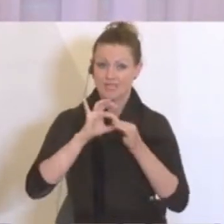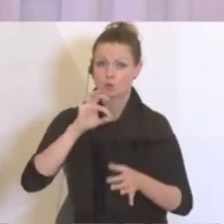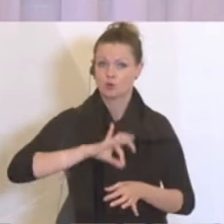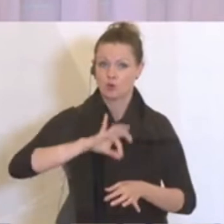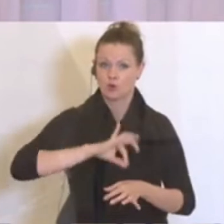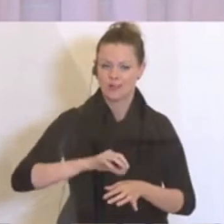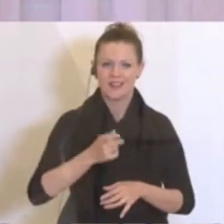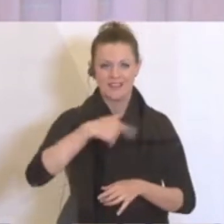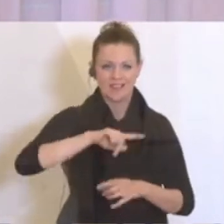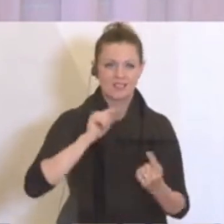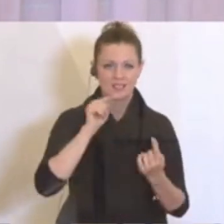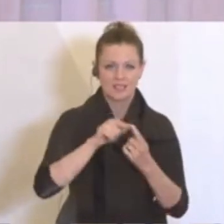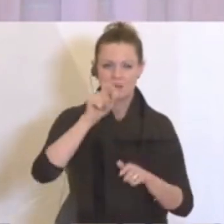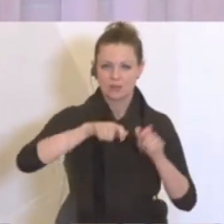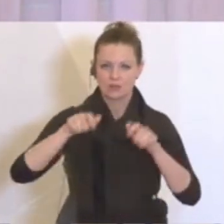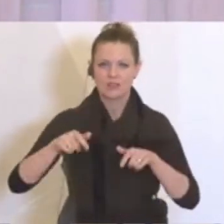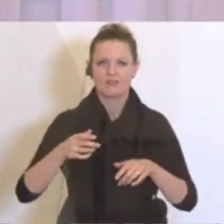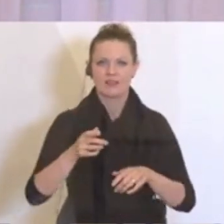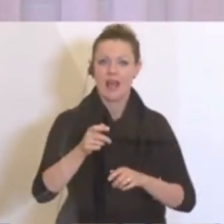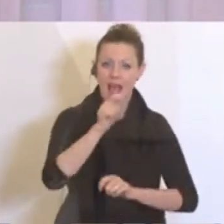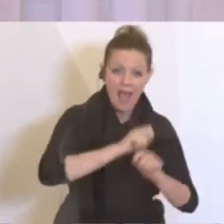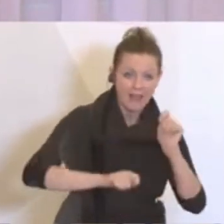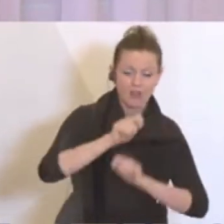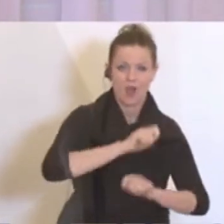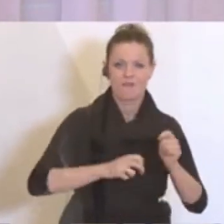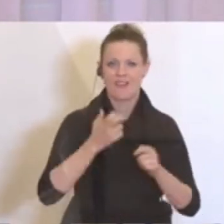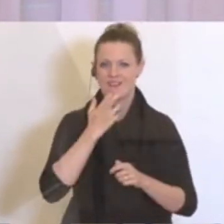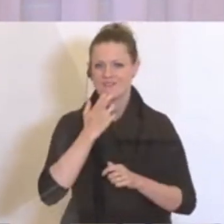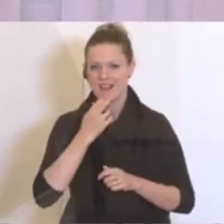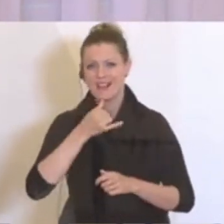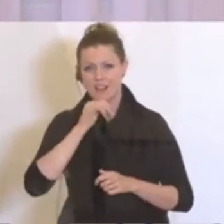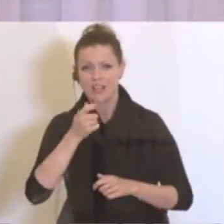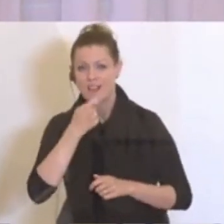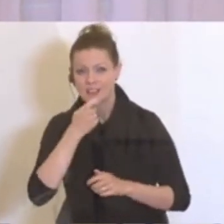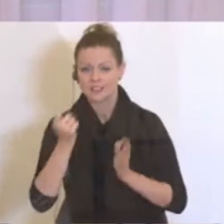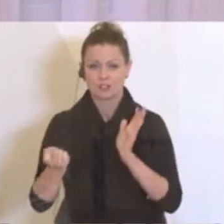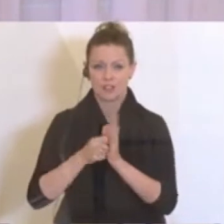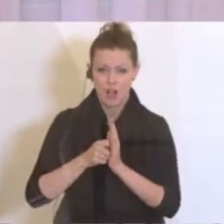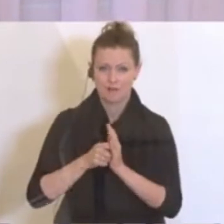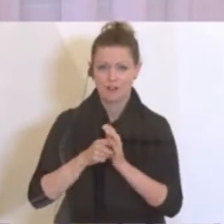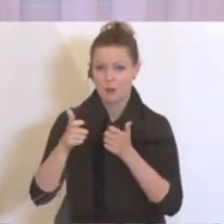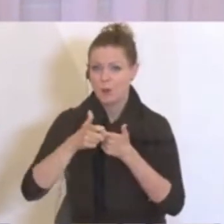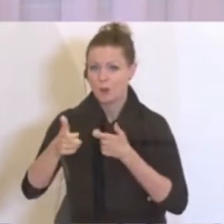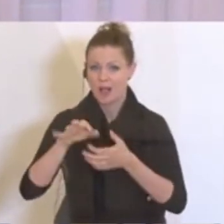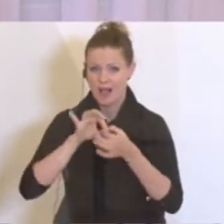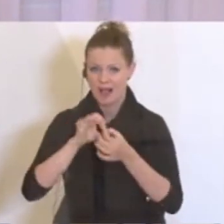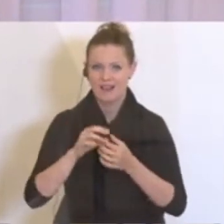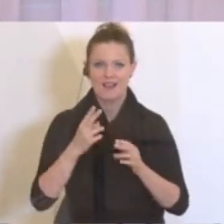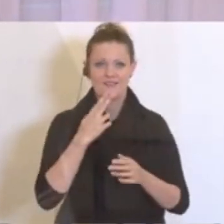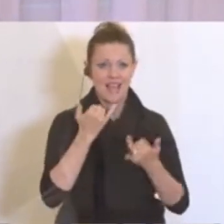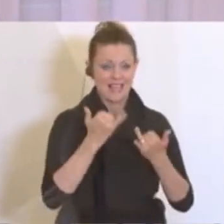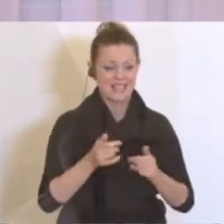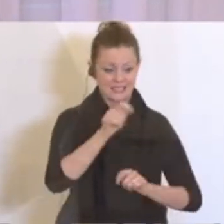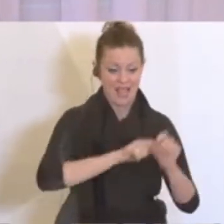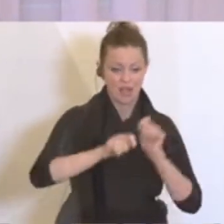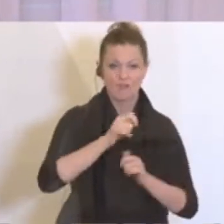Menschen wieder einkaufen gehen. Wir wollen natürlich, dass die Menschen auch wieder in der Gastronomie konsumieren. Denn es gilt, wer jetzt einkauft, wer jetzt